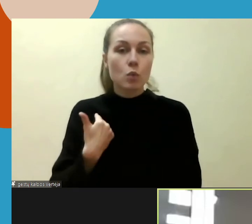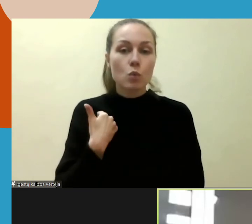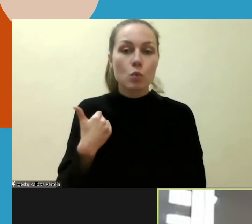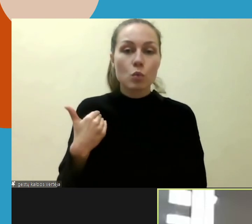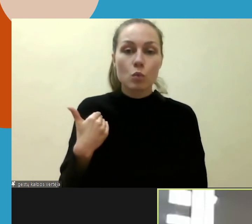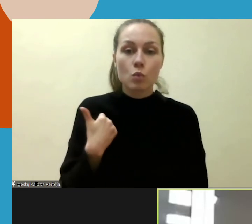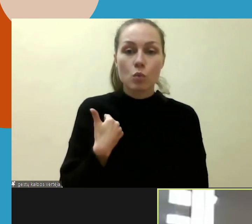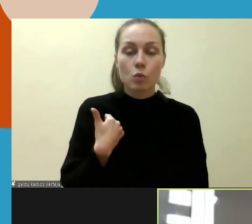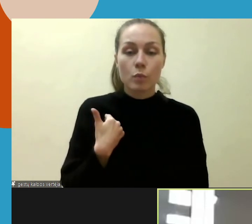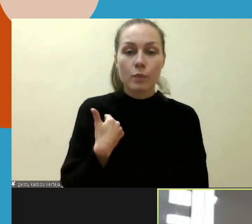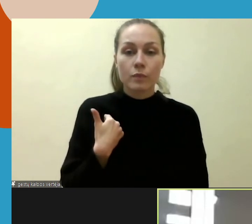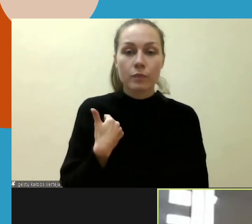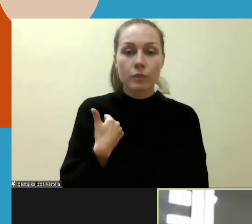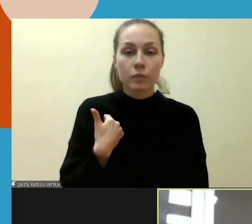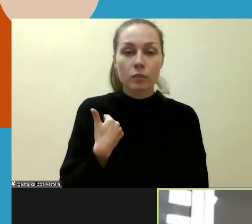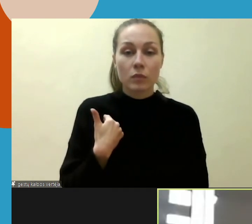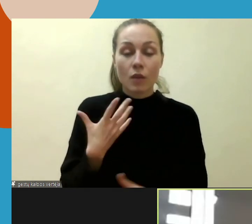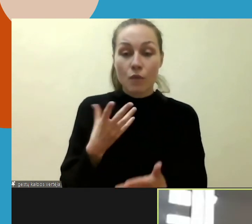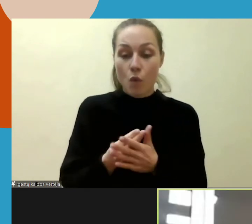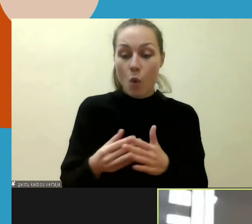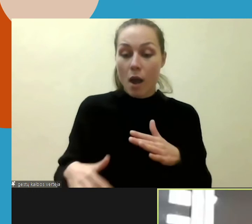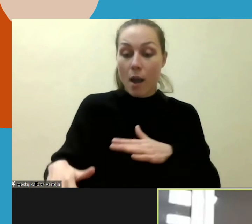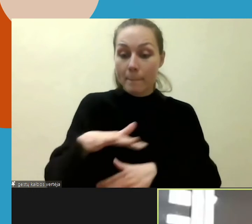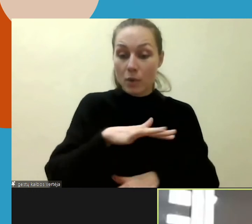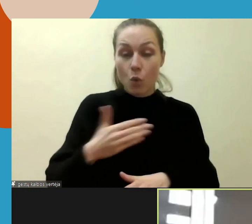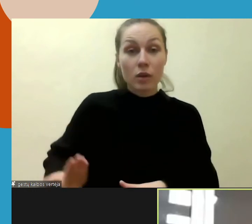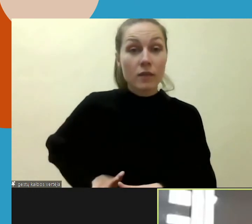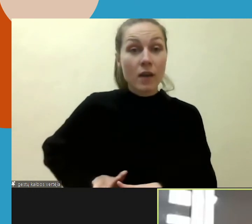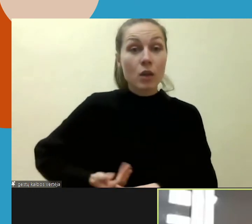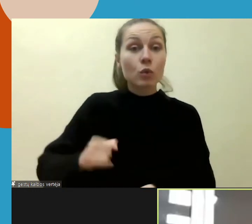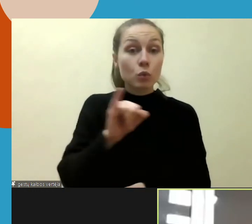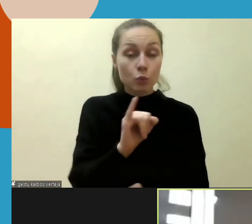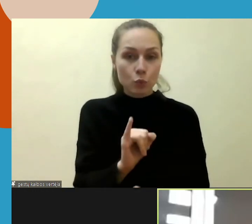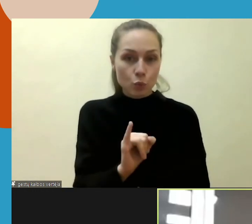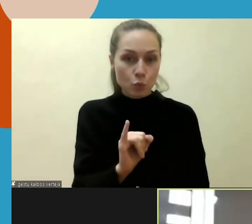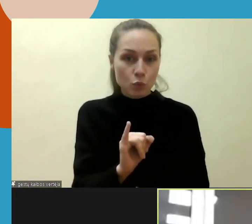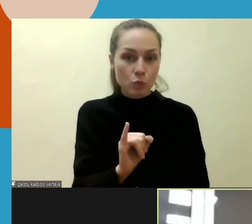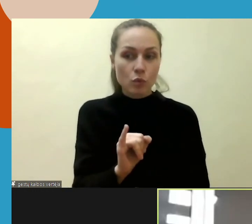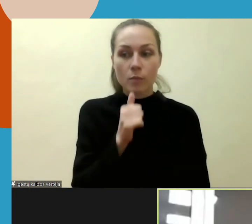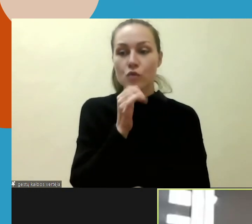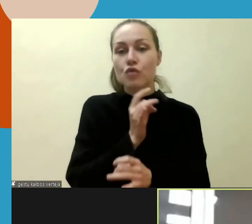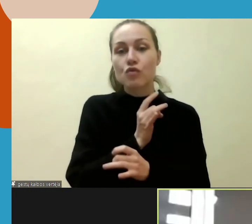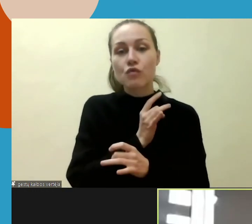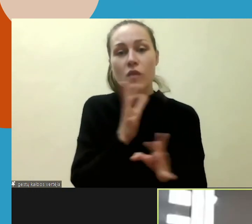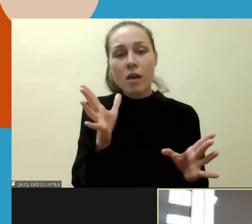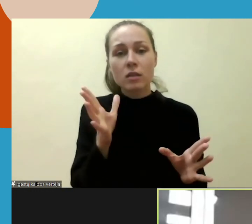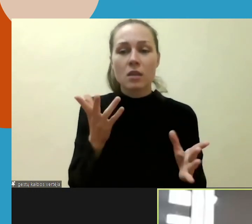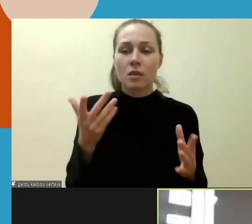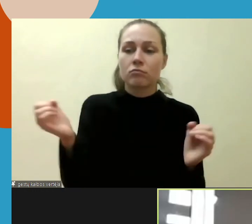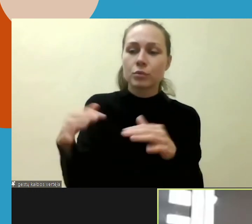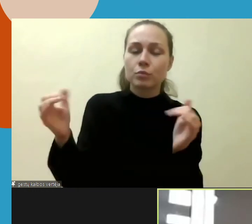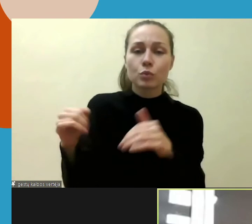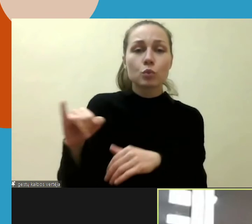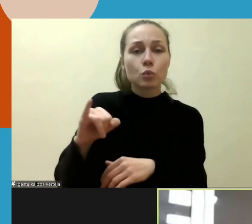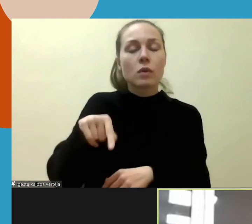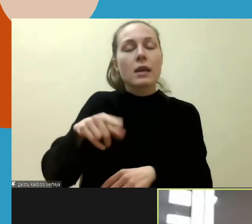savęs savo aplinkoje, kurioje gyvena, kurioje, sakykim, švenčiai šventės ar kur buriuojasi, jausti